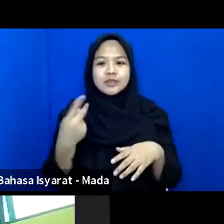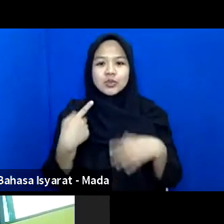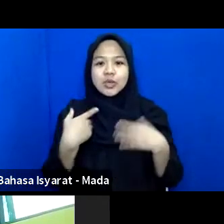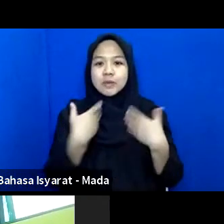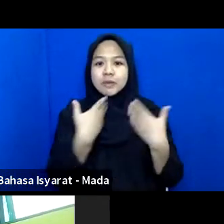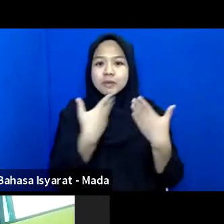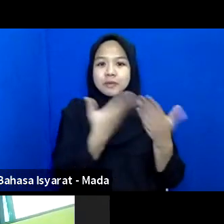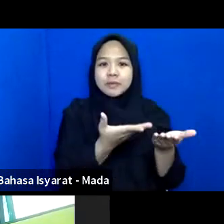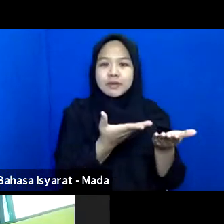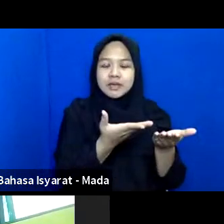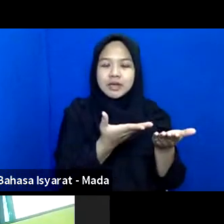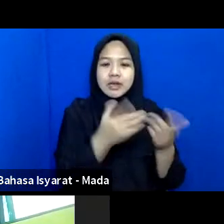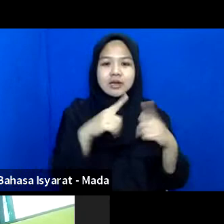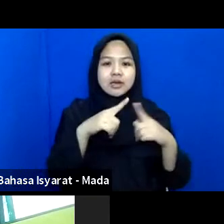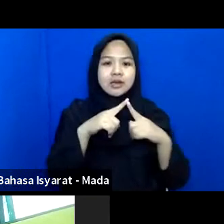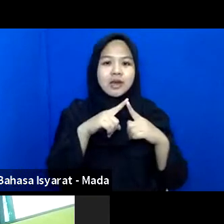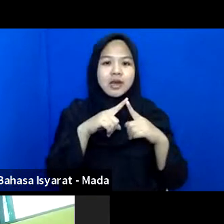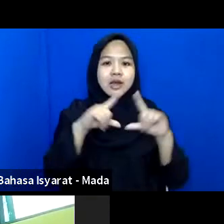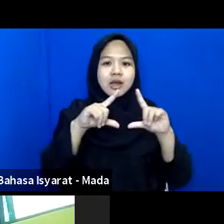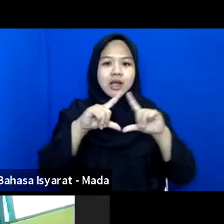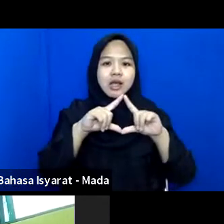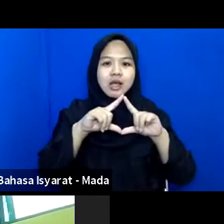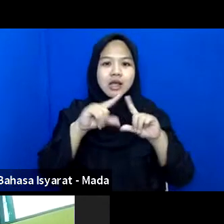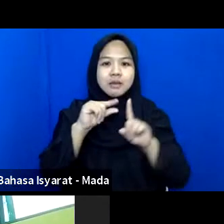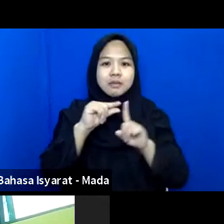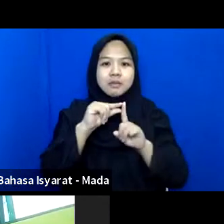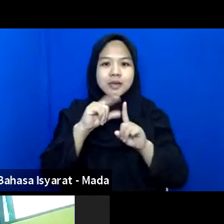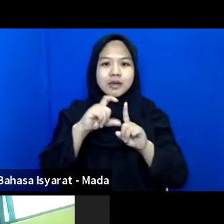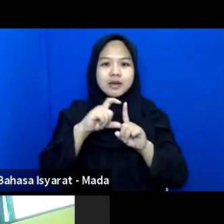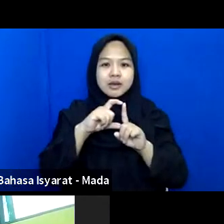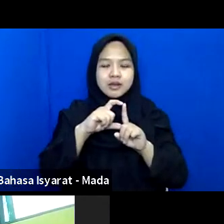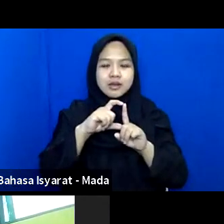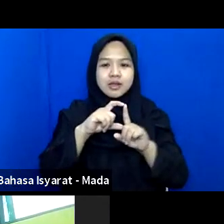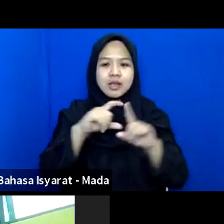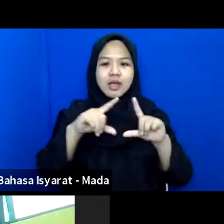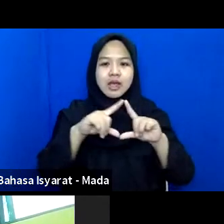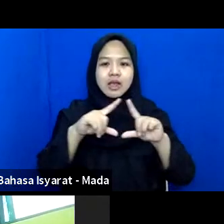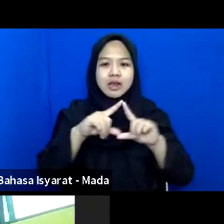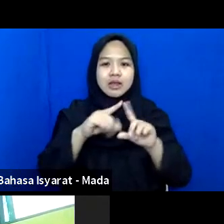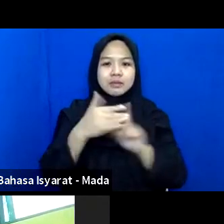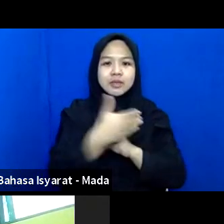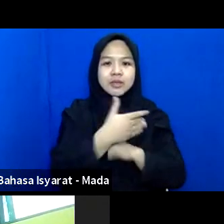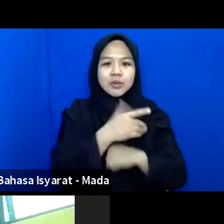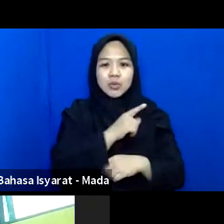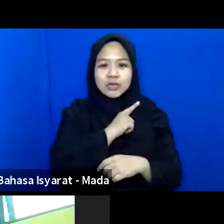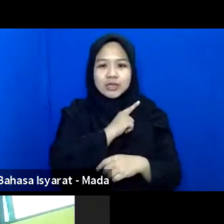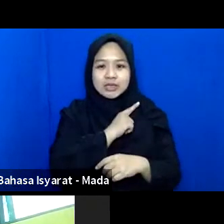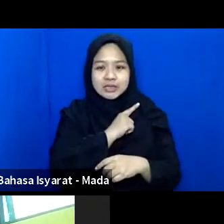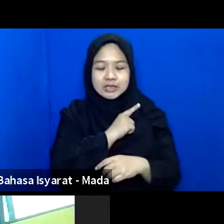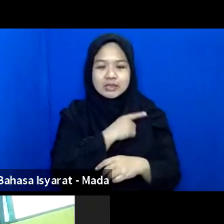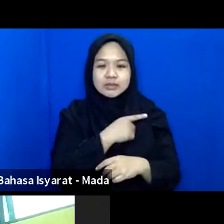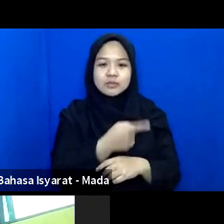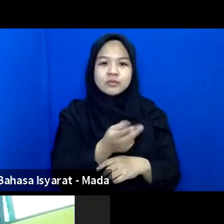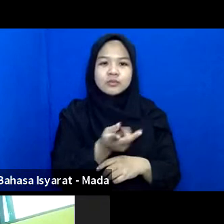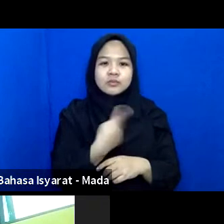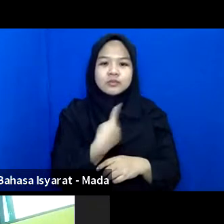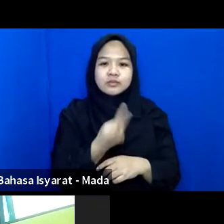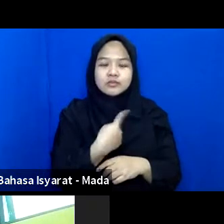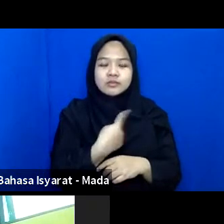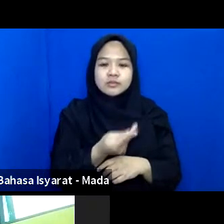Tentang APD Yaitu Alat Pelundingan Diri Mestinya Dengan Kita